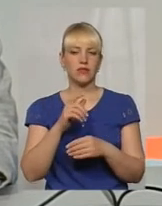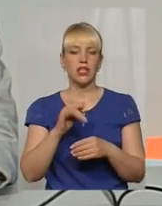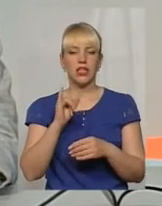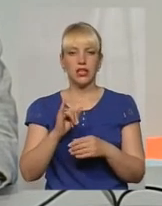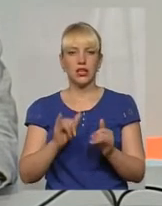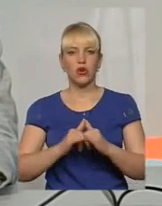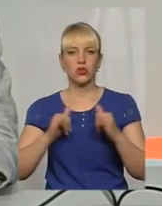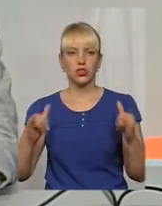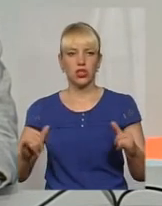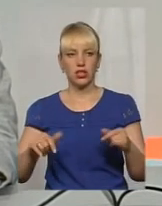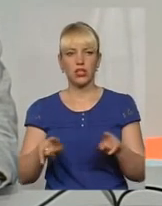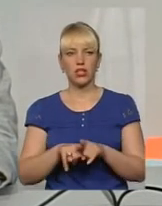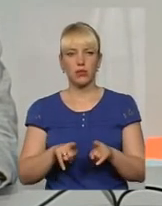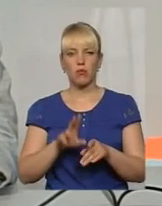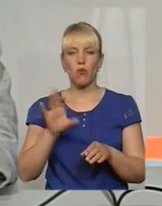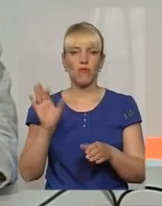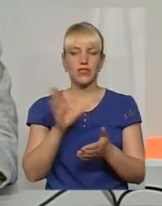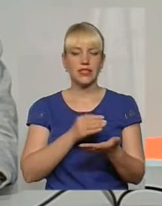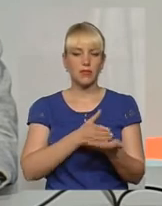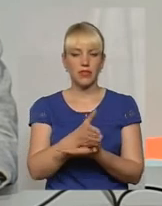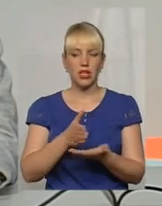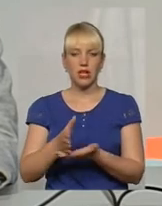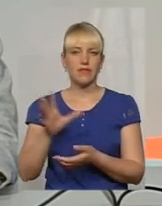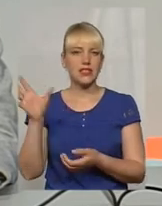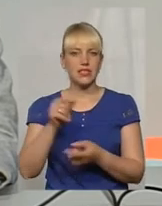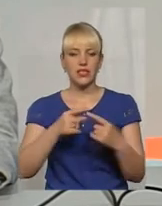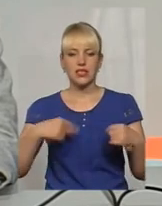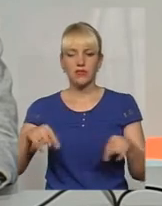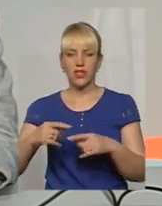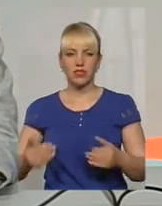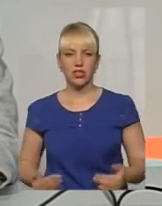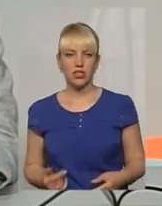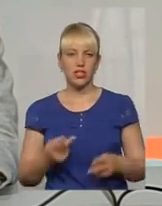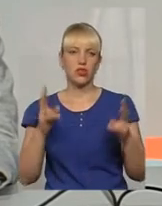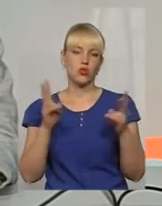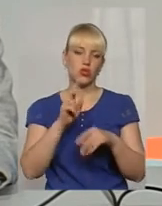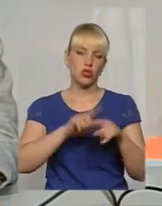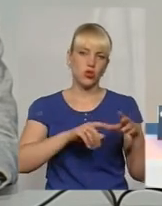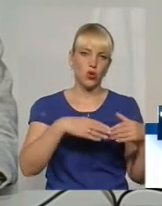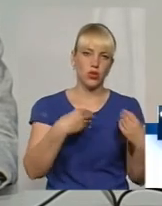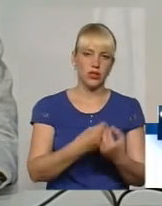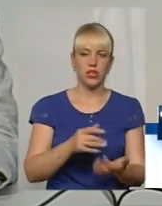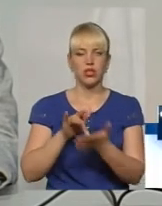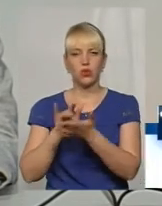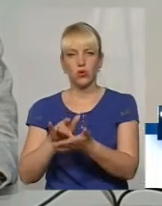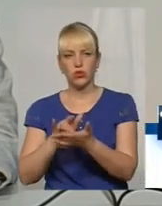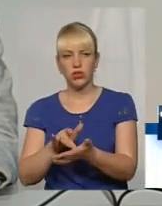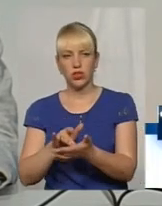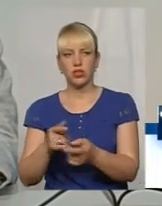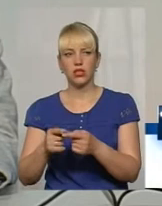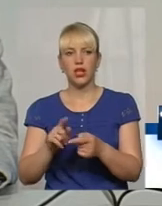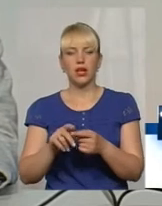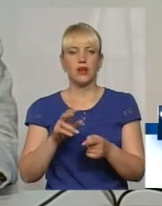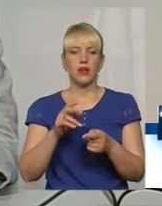розширення також по всім напрямках суспільних сфер, адже ті самі зустрічі з родиною, туристичні напрямки, наукові співпраці.